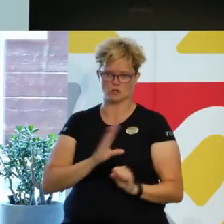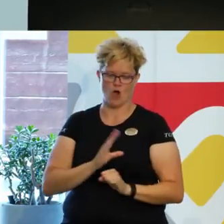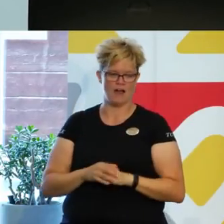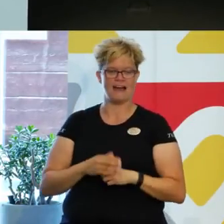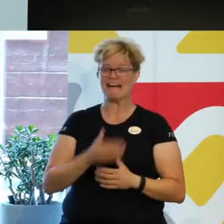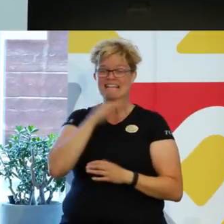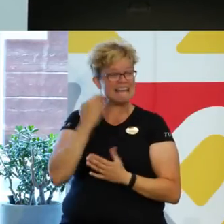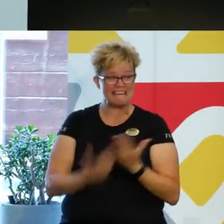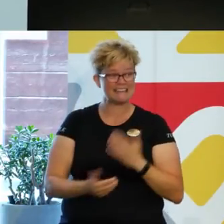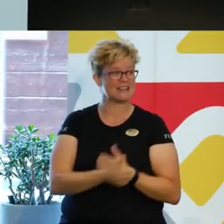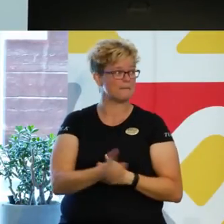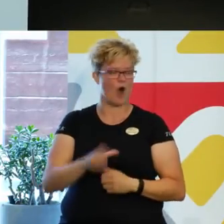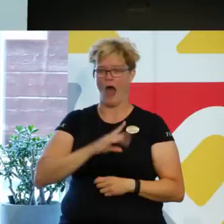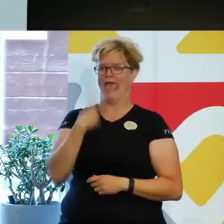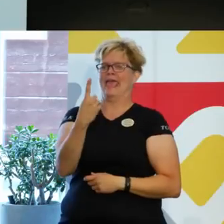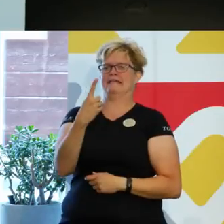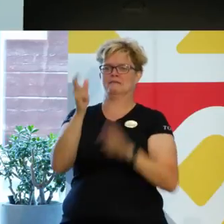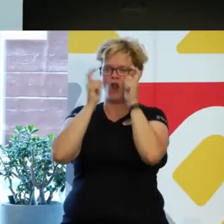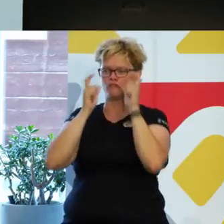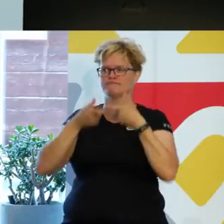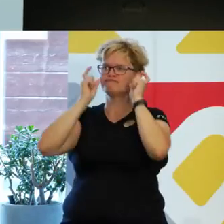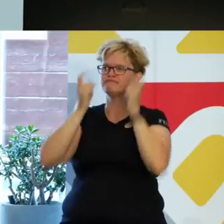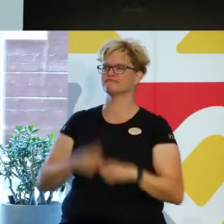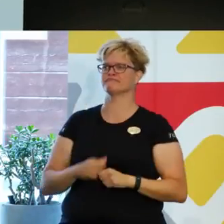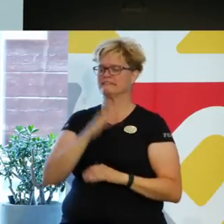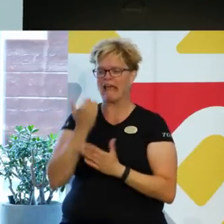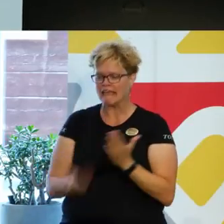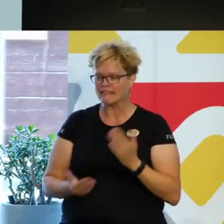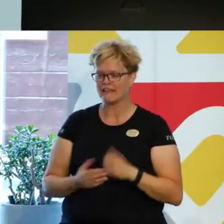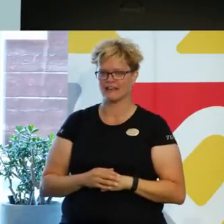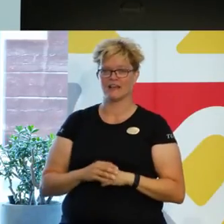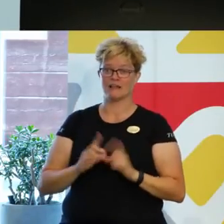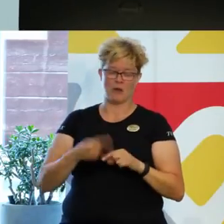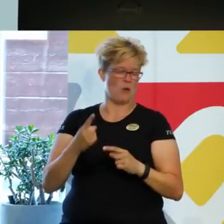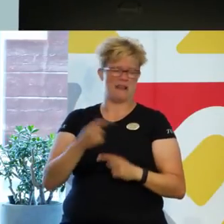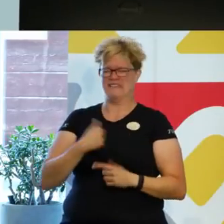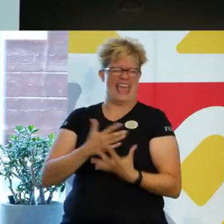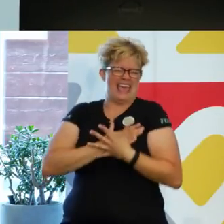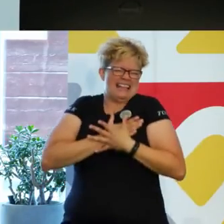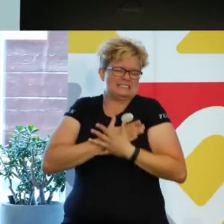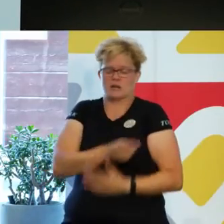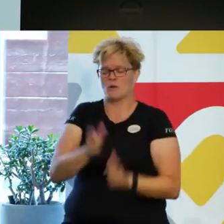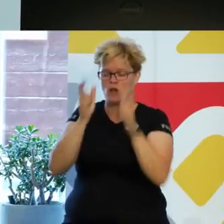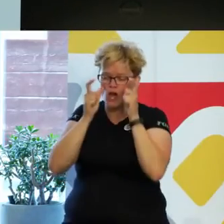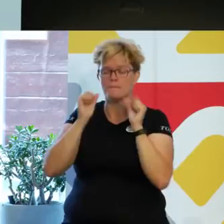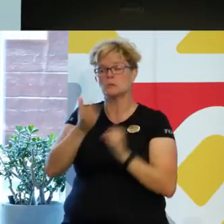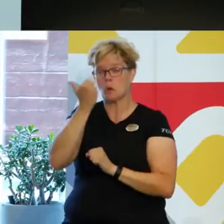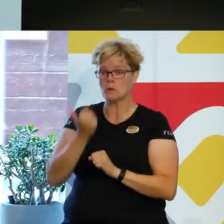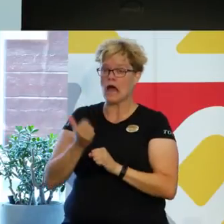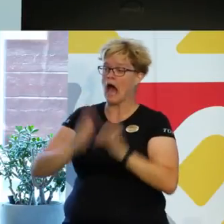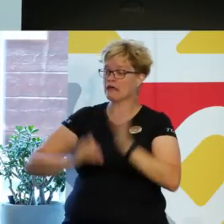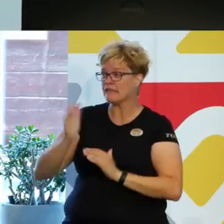inte att vi bara har ett par glasögon på oss. Hur mycket vi än älskar dem. Vi måste kunna behärska